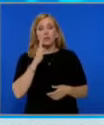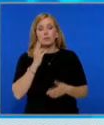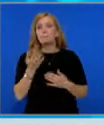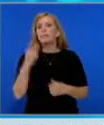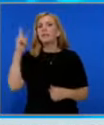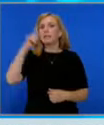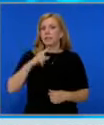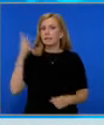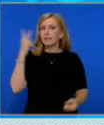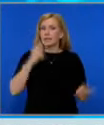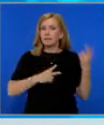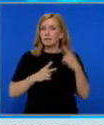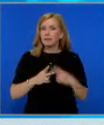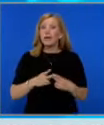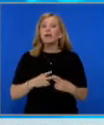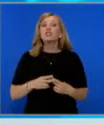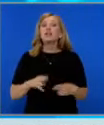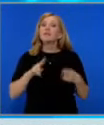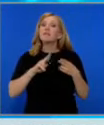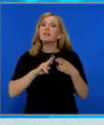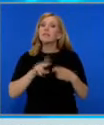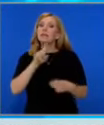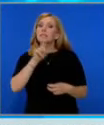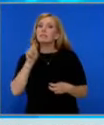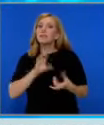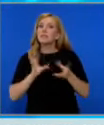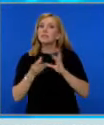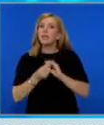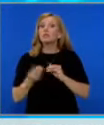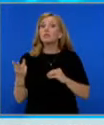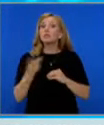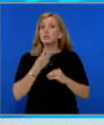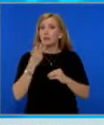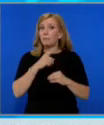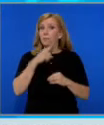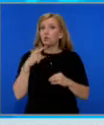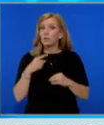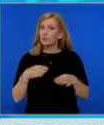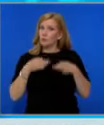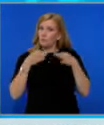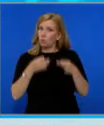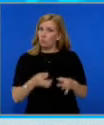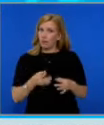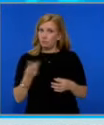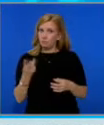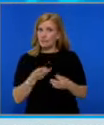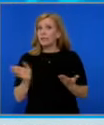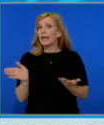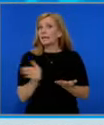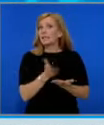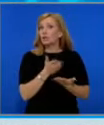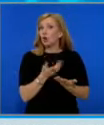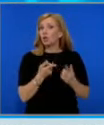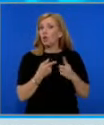Преди дни стана ясно, че архимандрит Васян Змеев заедно с трима руски дипломати са били изгонени от властите в Северна